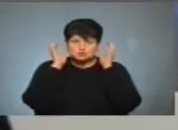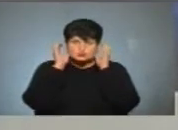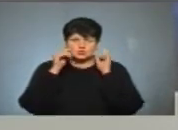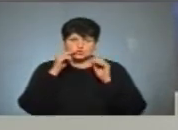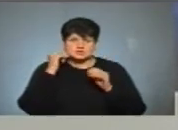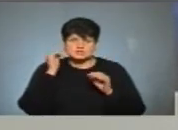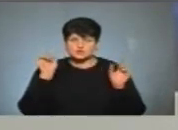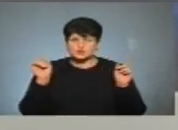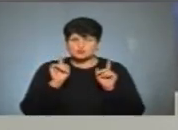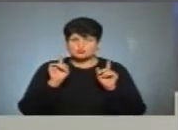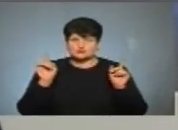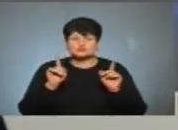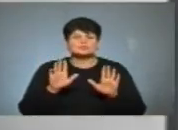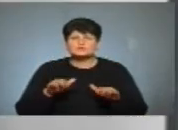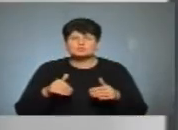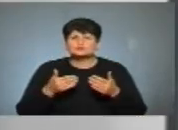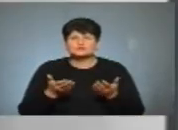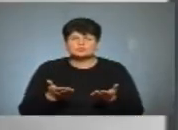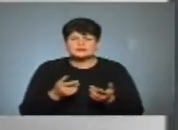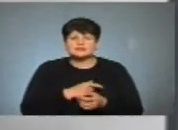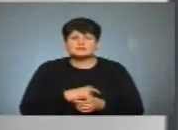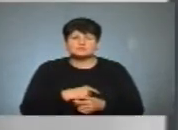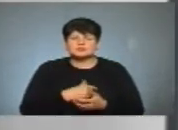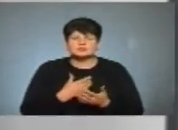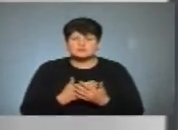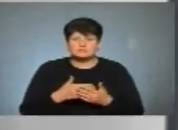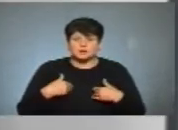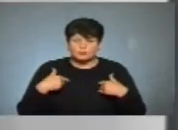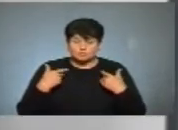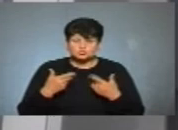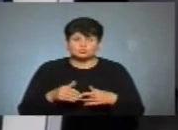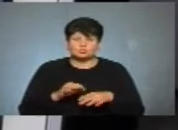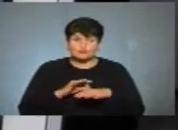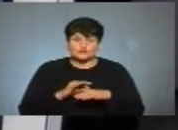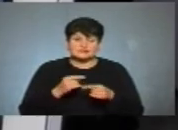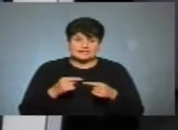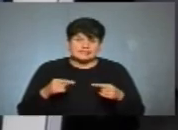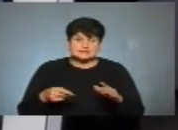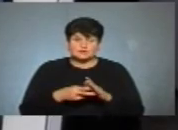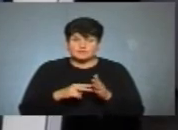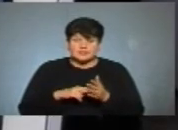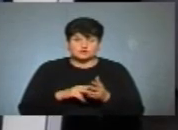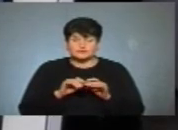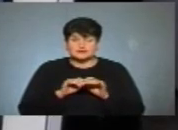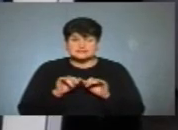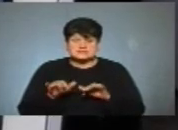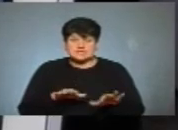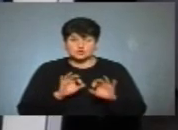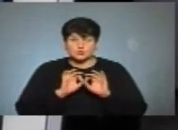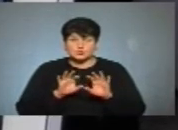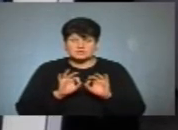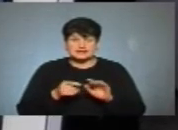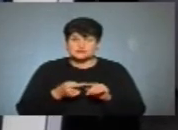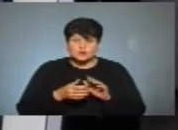музику. Відповідно... Що ви пропонуєте, як депутат, наприклад? Ми пропонуємо проводити різнопланові заходи, роз'яснення, і цього